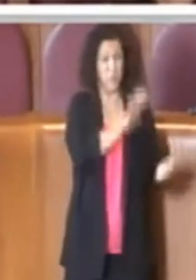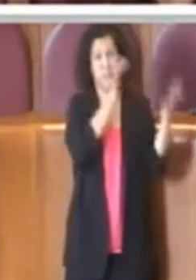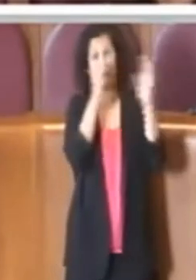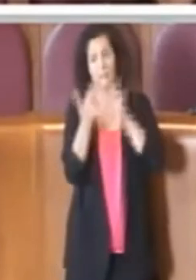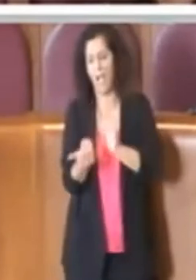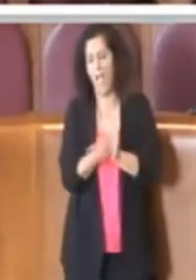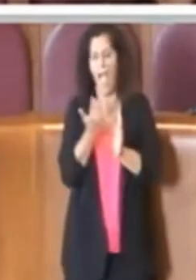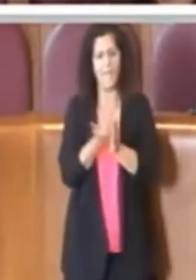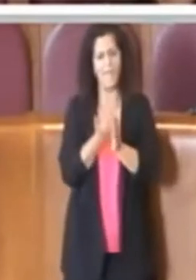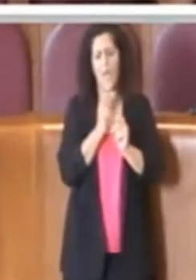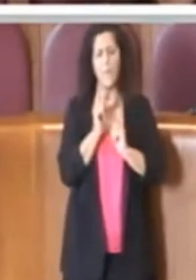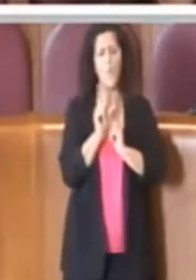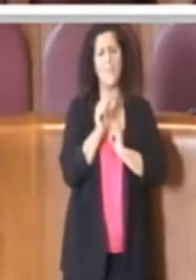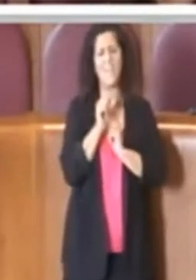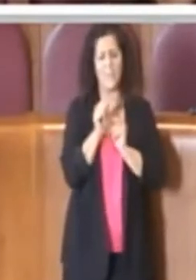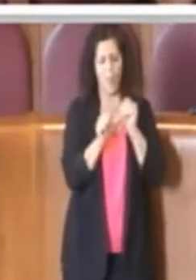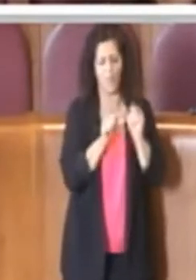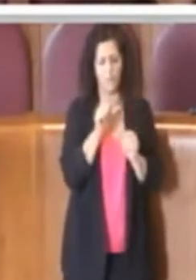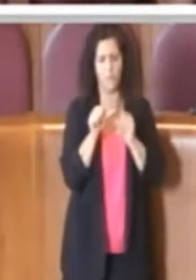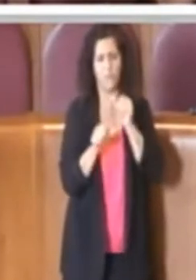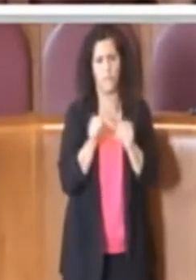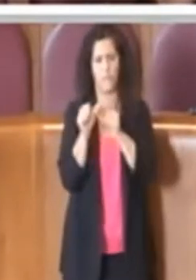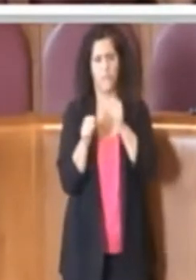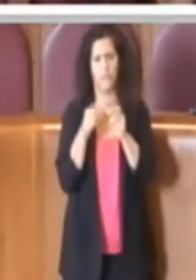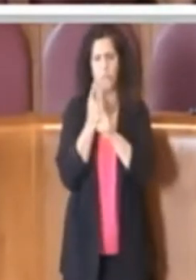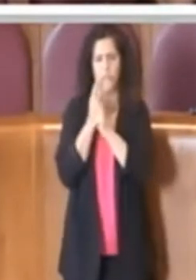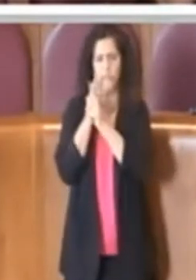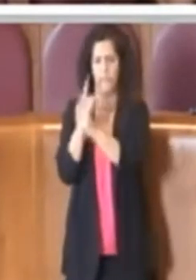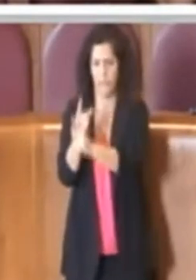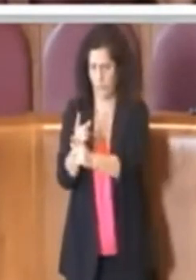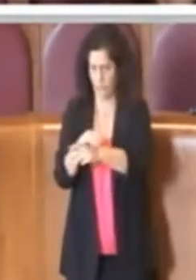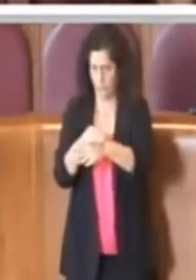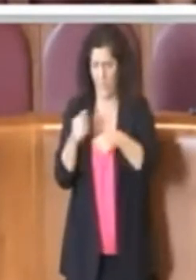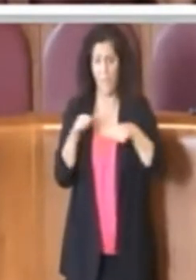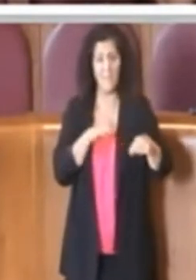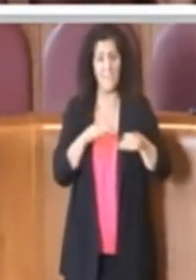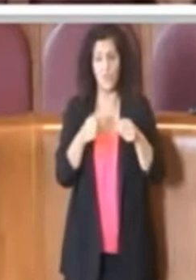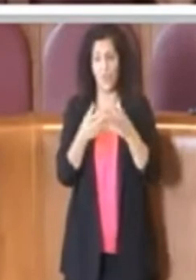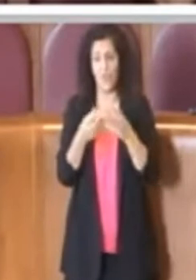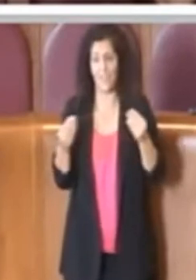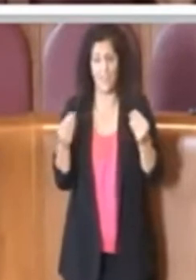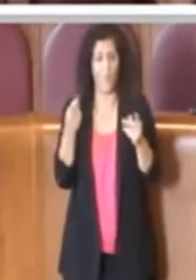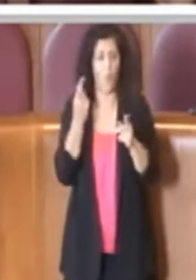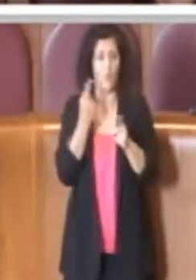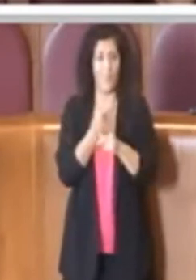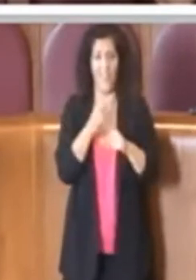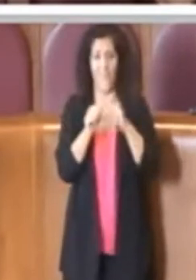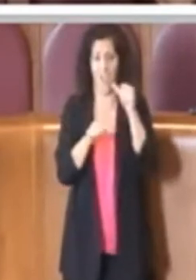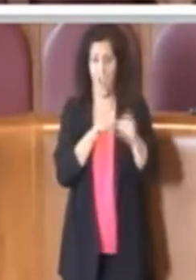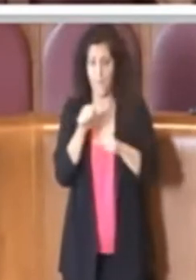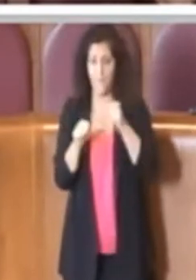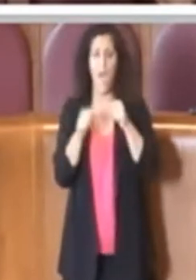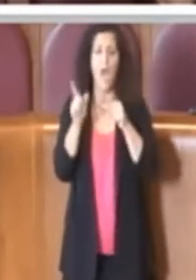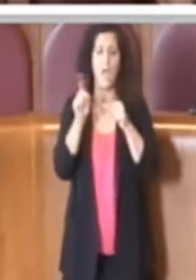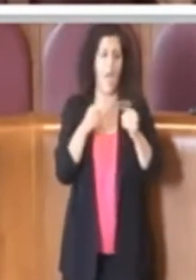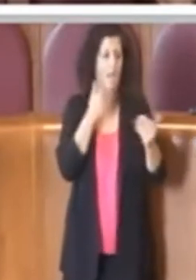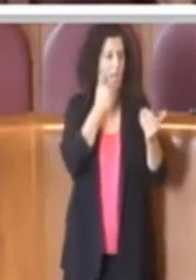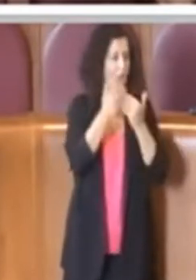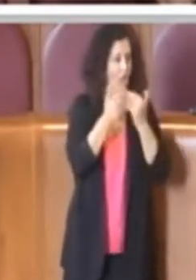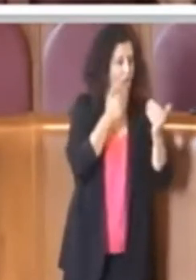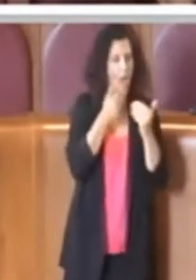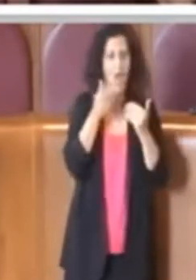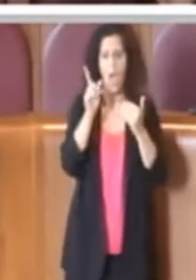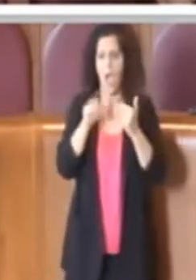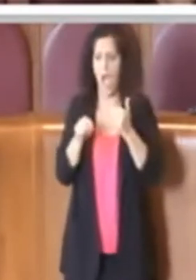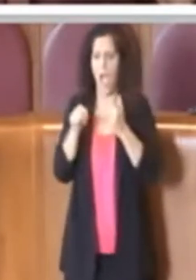l'amministrazione, nonché anche l'Aula, la Giunta e così via a dover ricorrere